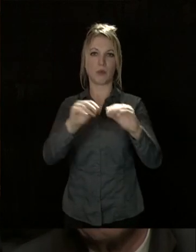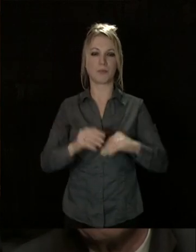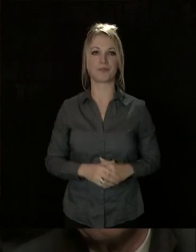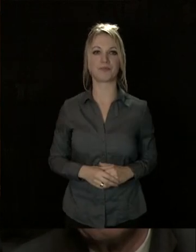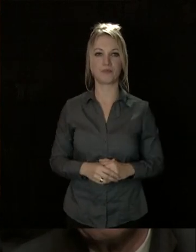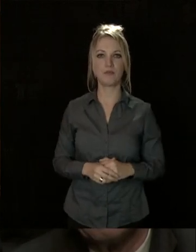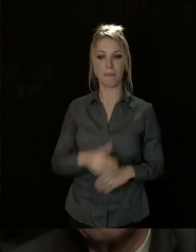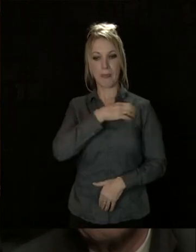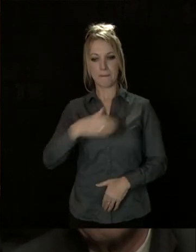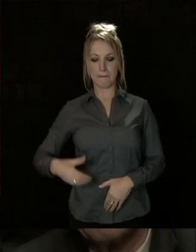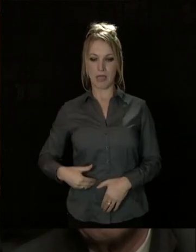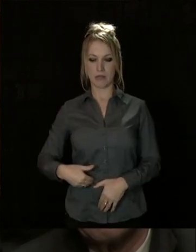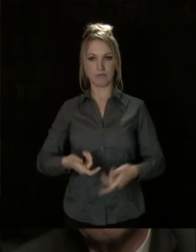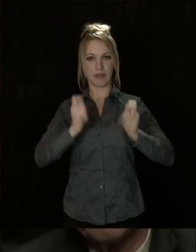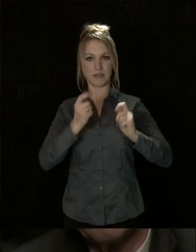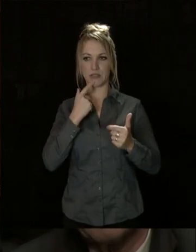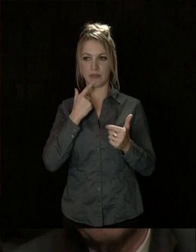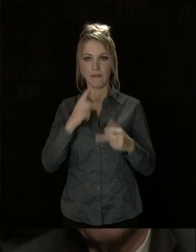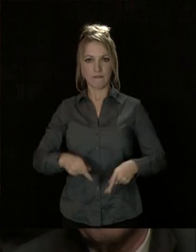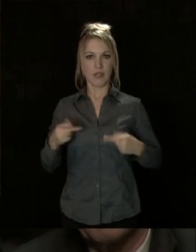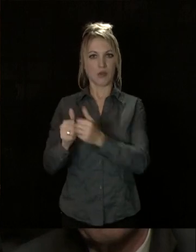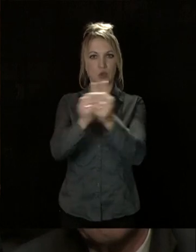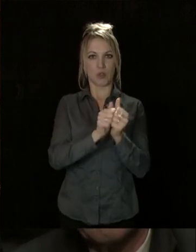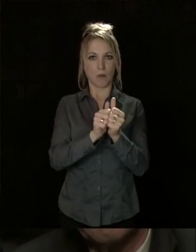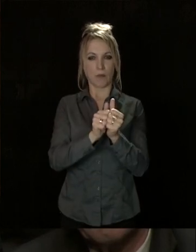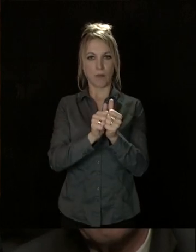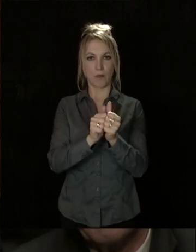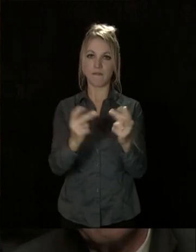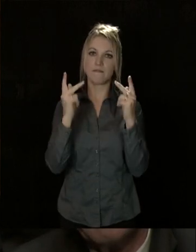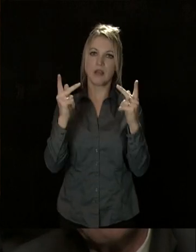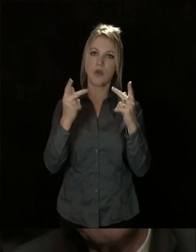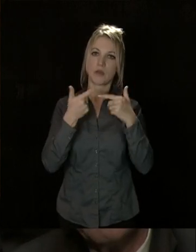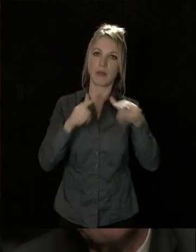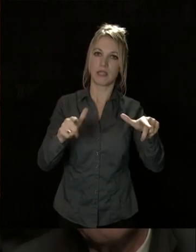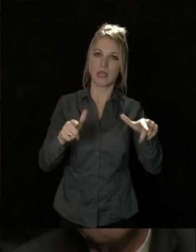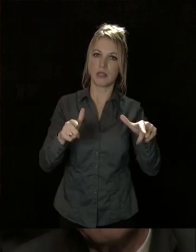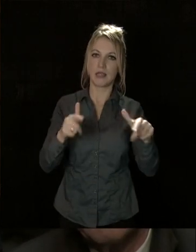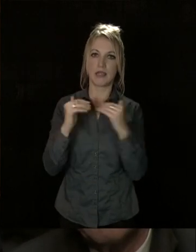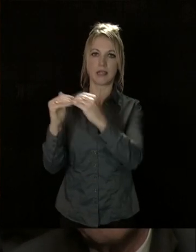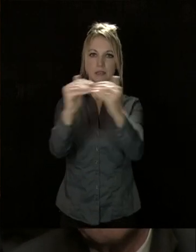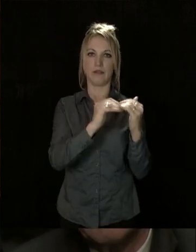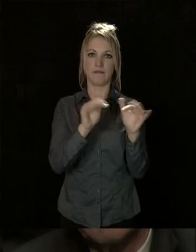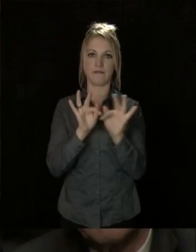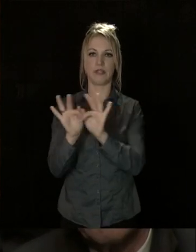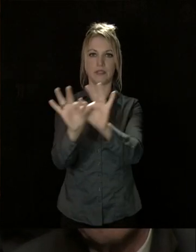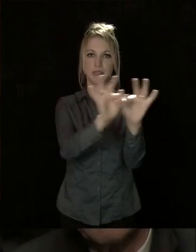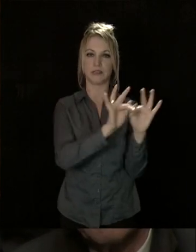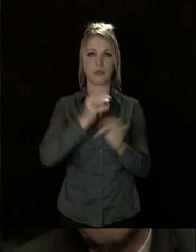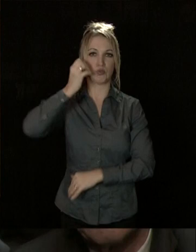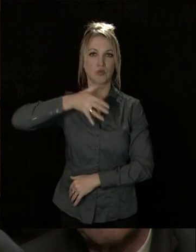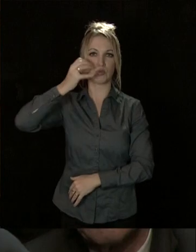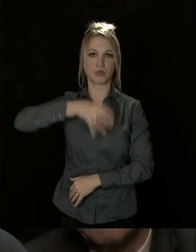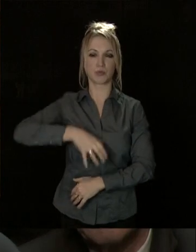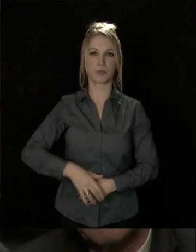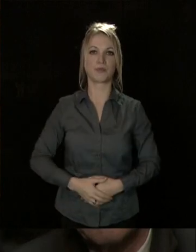Être maire, c'est porter, le vivre ensemble et les valeurs, bien sûr, de liberté, d'égalité et de fraternité au quotidien.